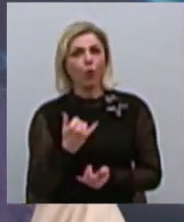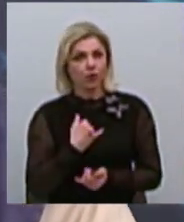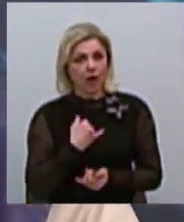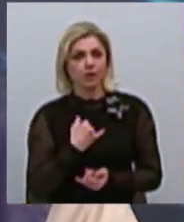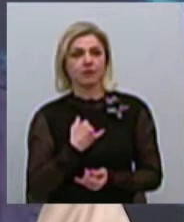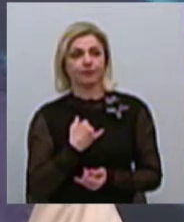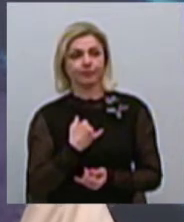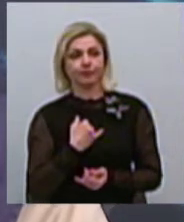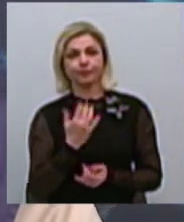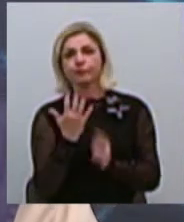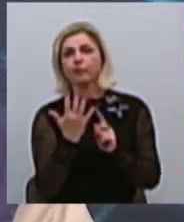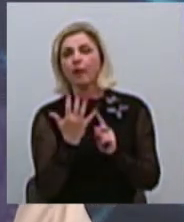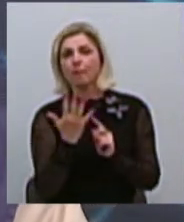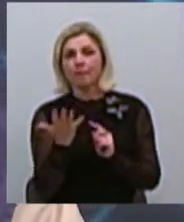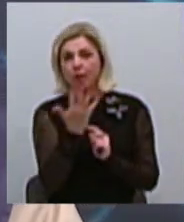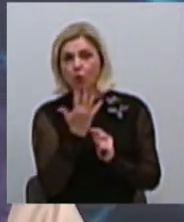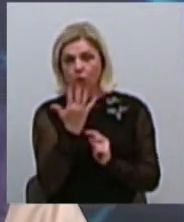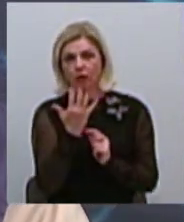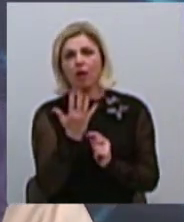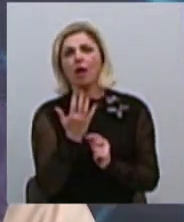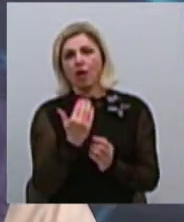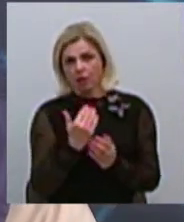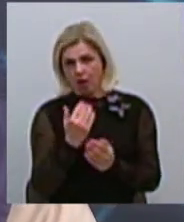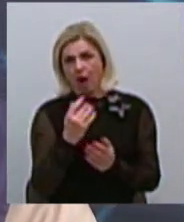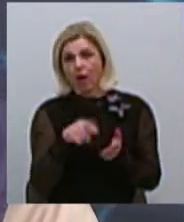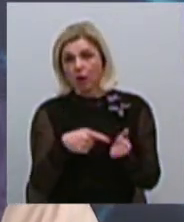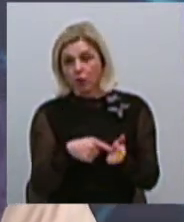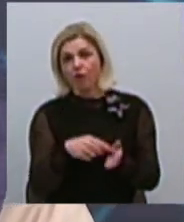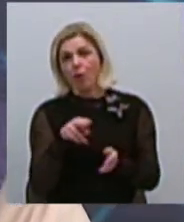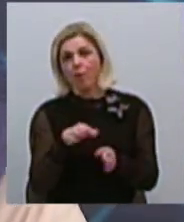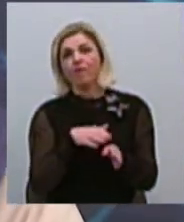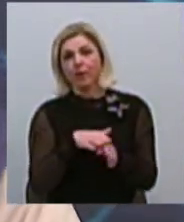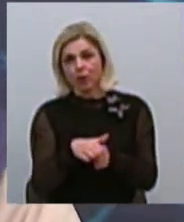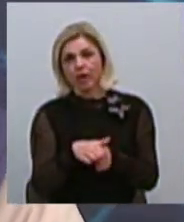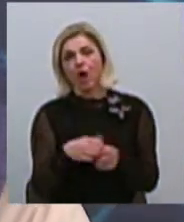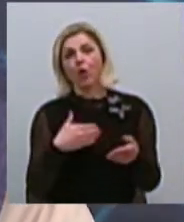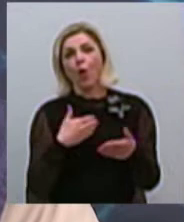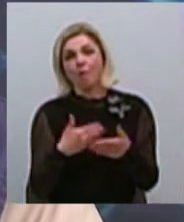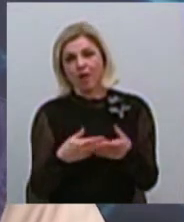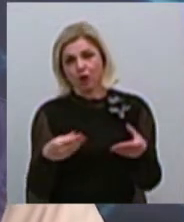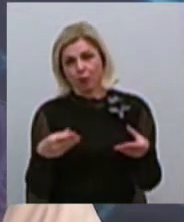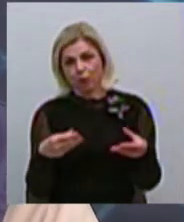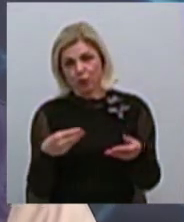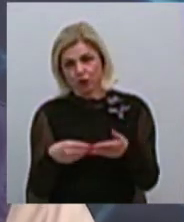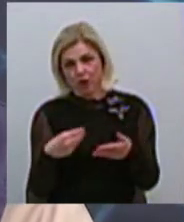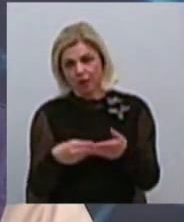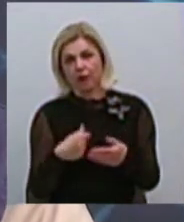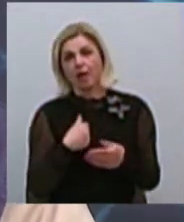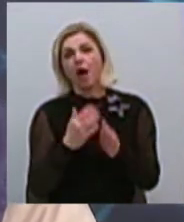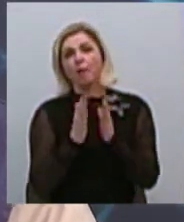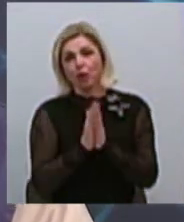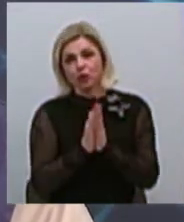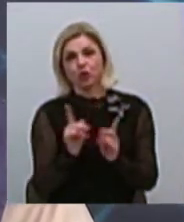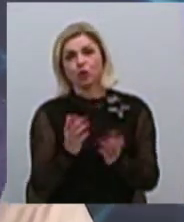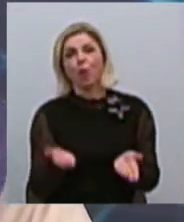счету, ми в пятерці прогресивних городів по реалізію громадського бюджету. І я хотів би обратитися к горожанам, щоб вони поднимали свої